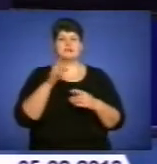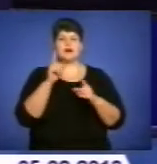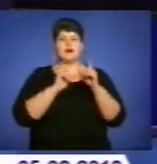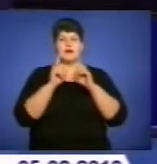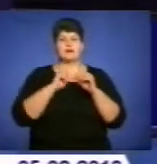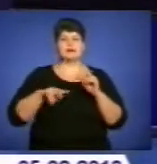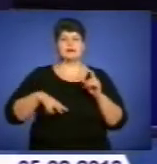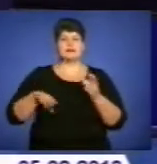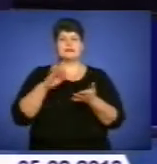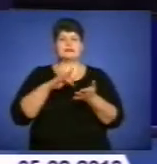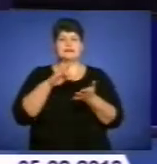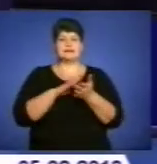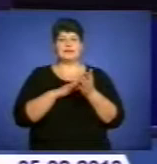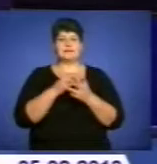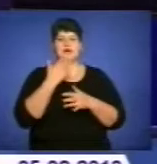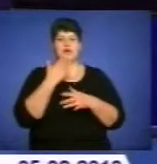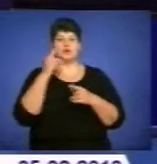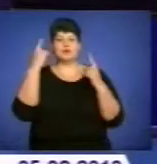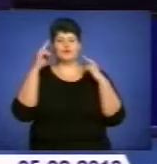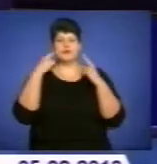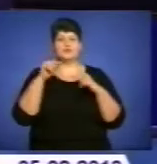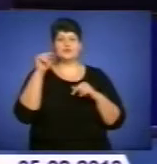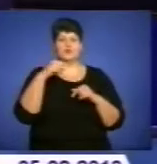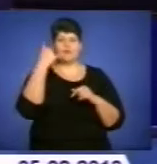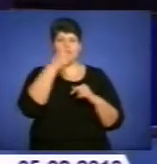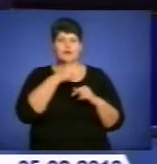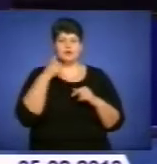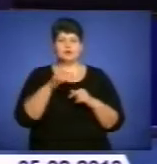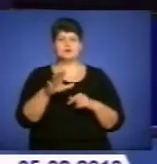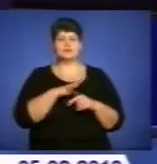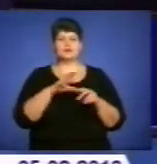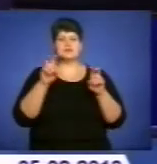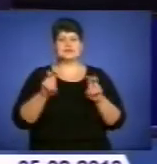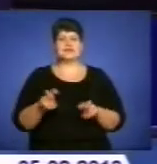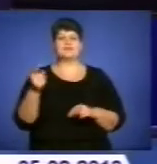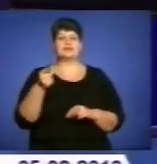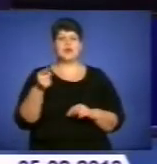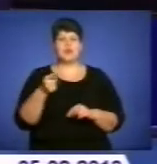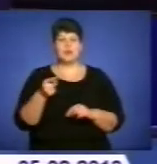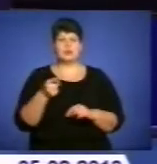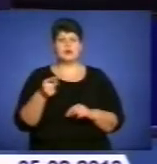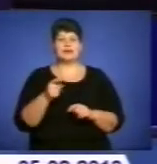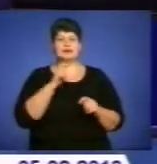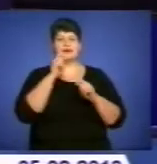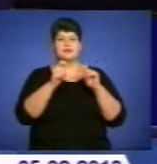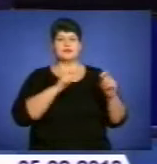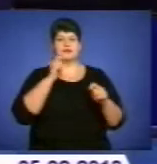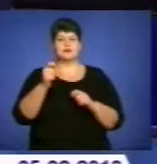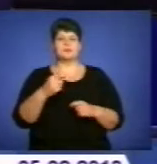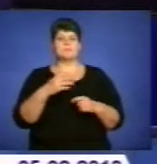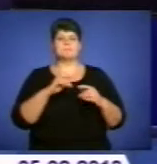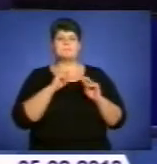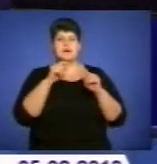Центрів народної творчості. Знаменно, що цьогоріч засідання відбулося у Тернополі. Тож нагородили переможців всеукраїнського